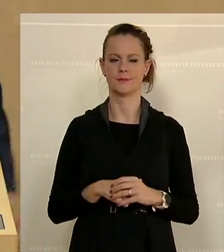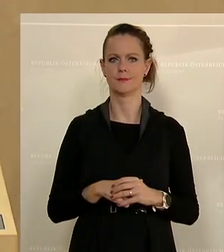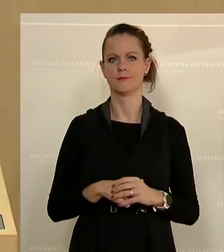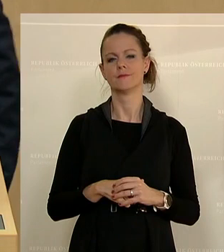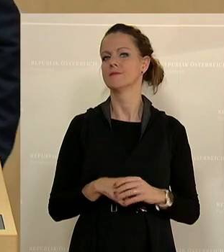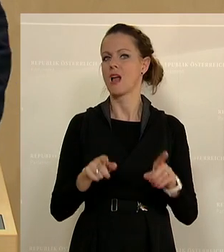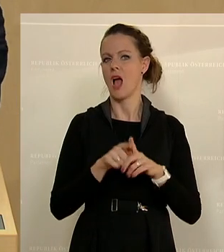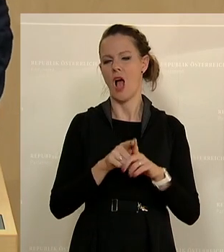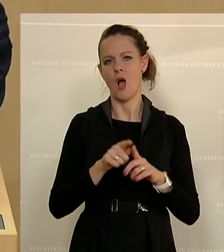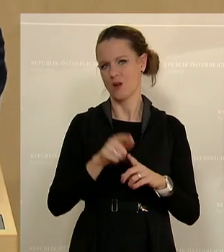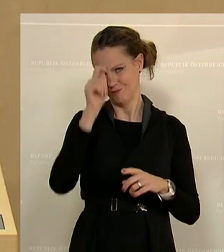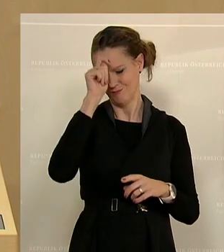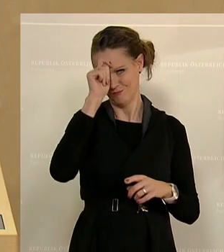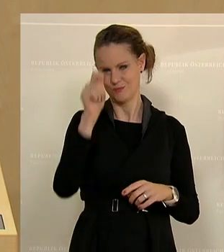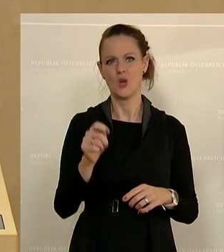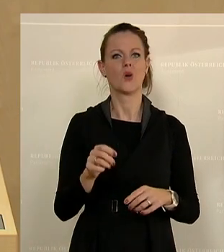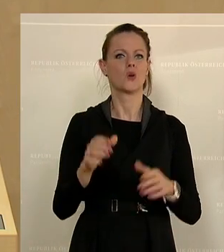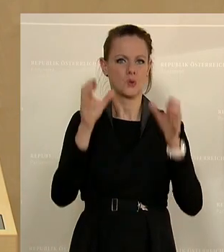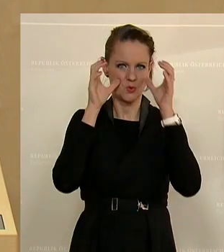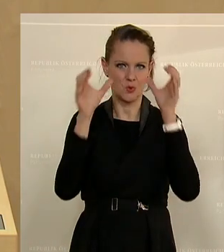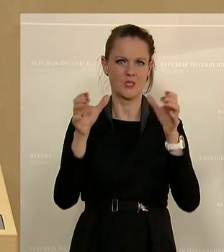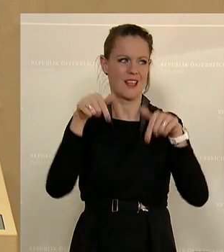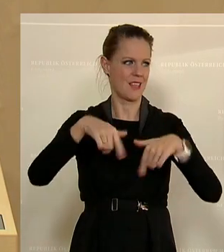Zuseher hier im Saal und vor den Fernsehergeräten.